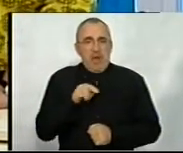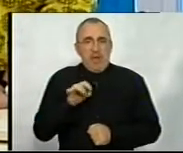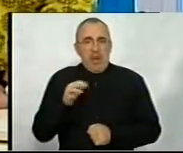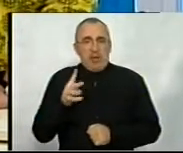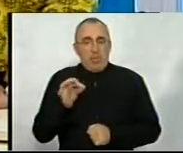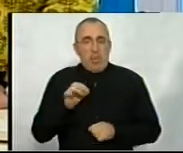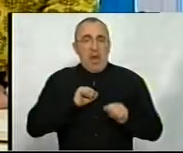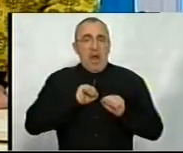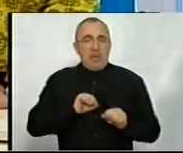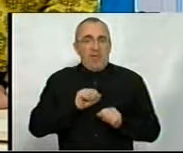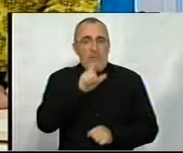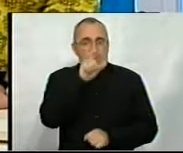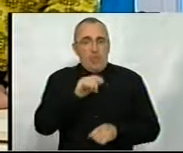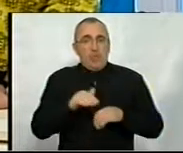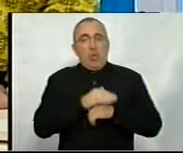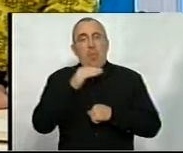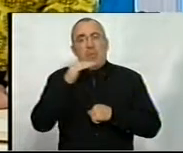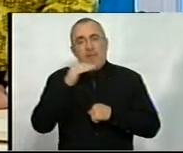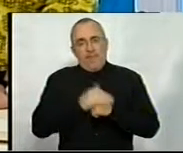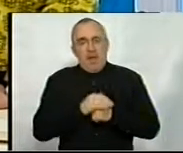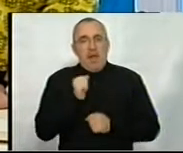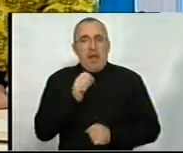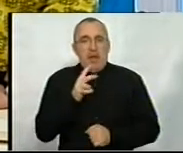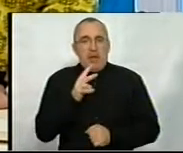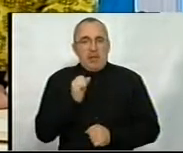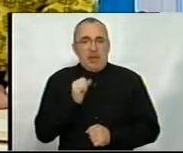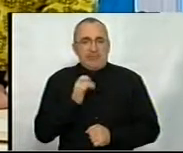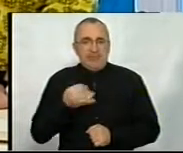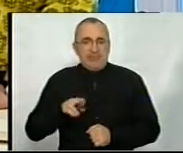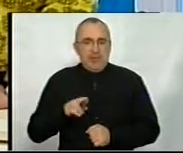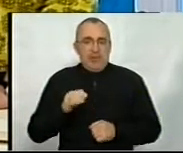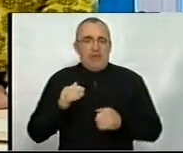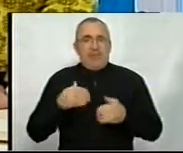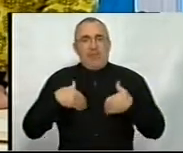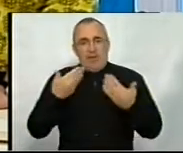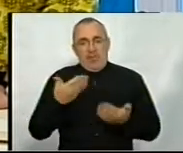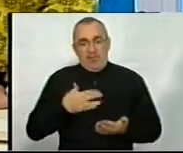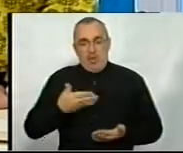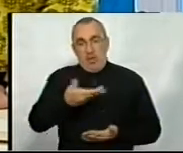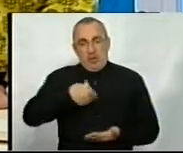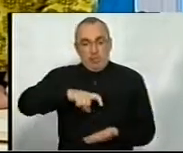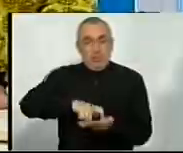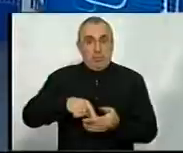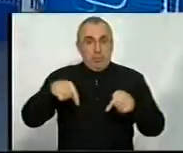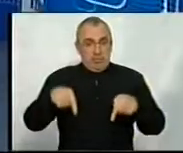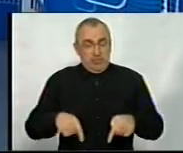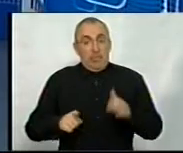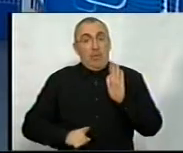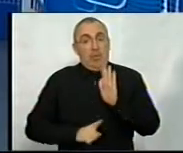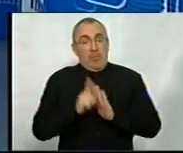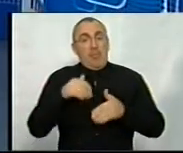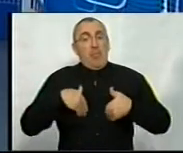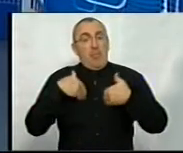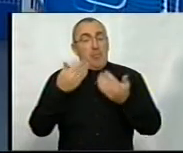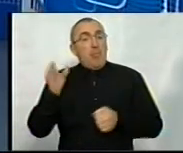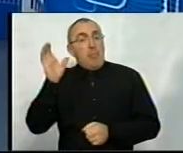адвокаткою. Добрий вечір, Анастасія. Вітаю вас у нашій студії. І на початку пропоную